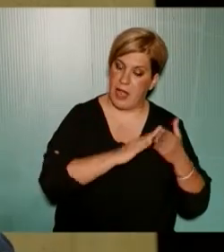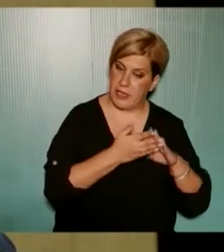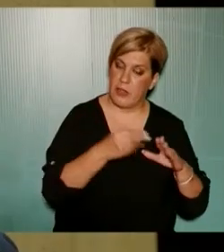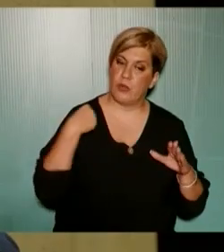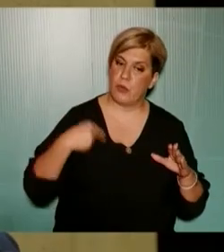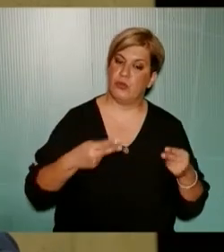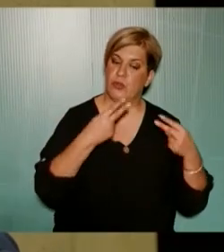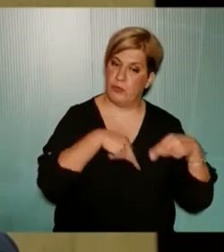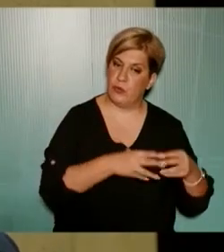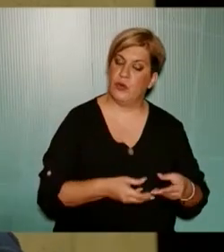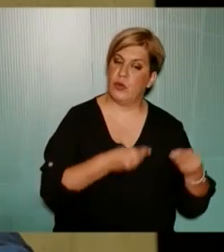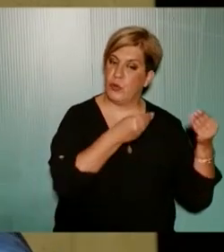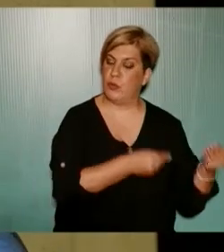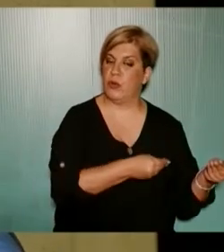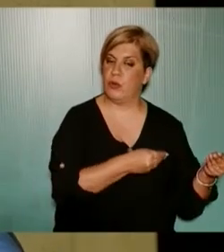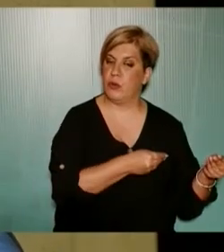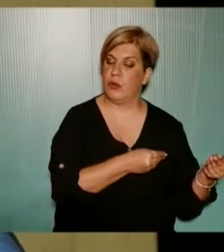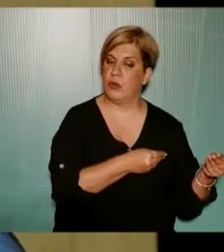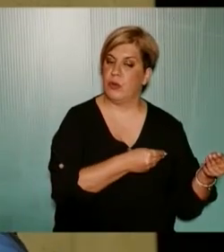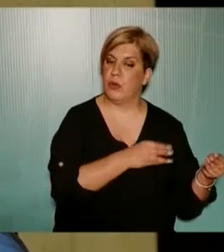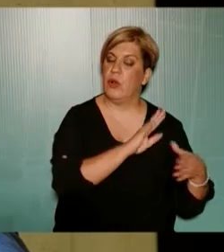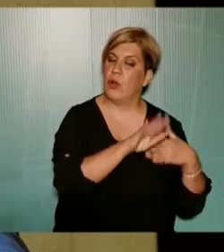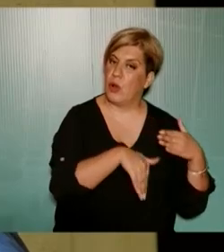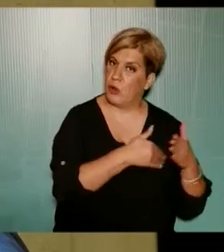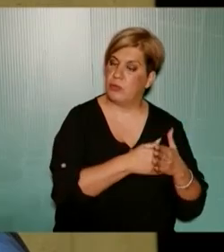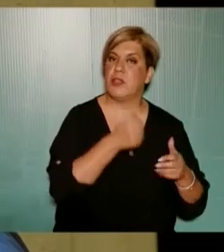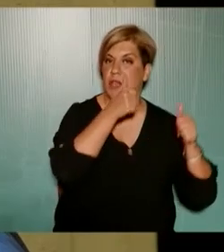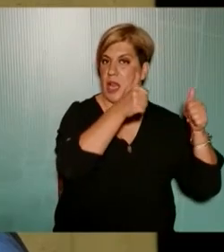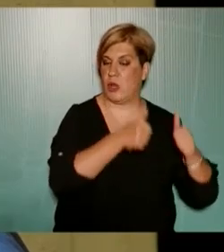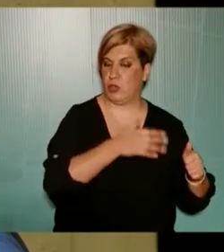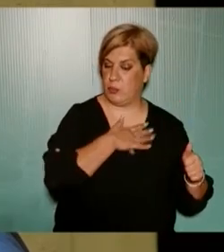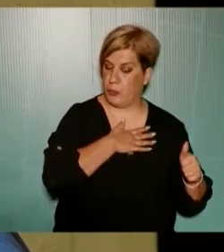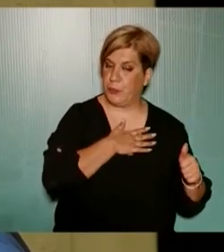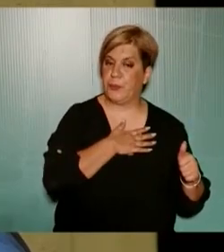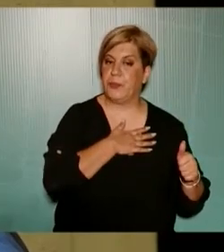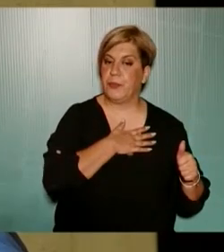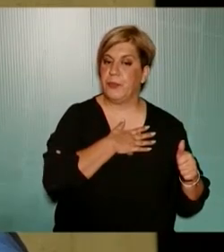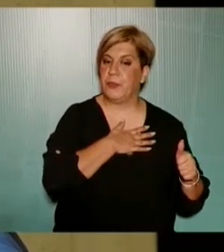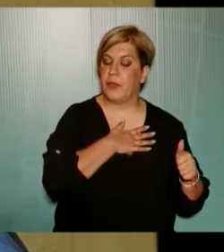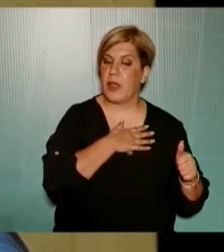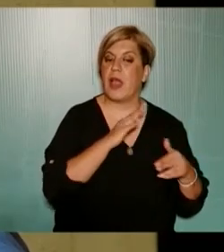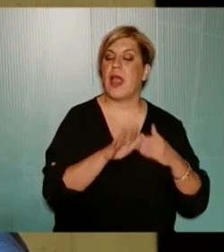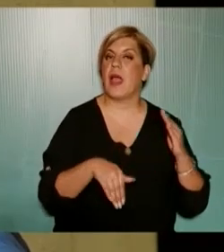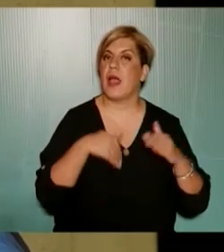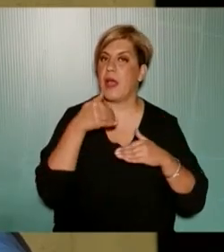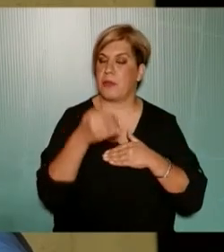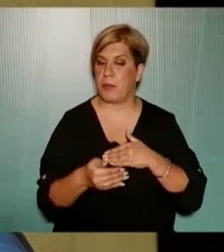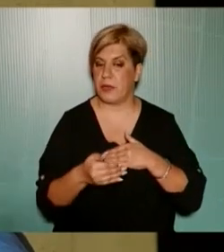του Δημοτικού Συμβουλίου κύριε Πρόεδρε ολοκληρώνοντας την τοποθέτησή μου και η επόμενη